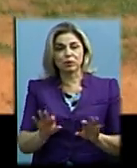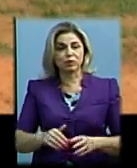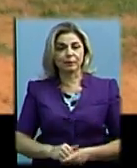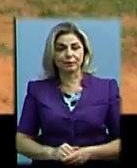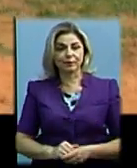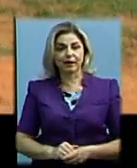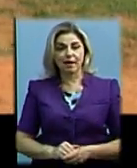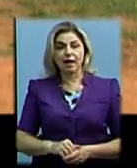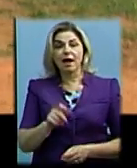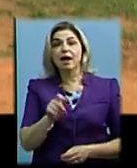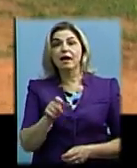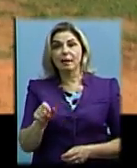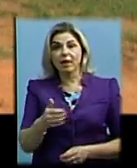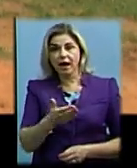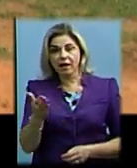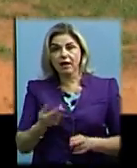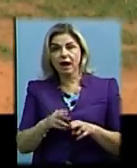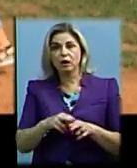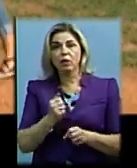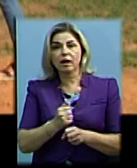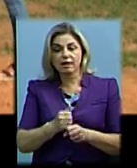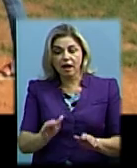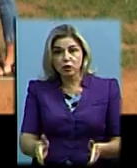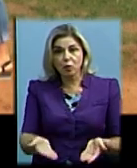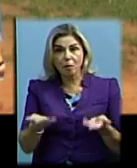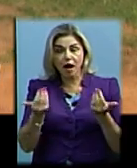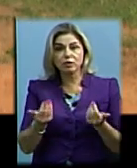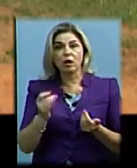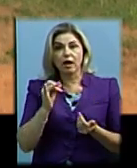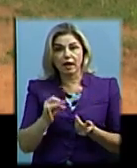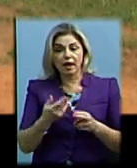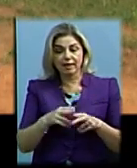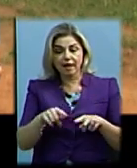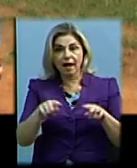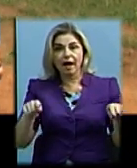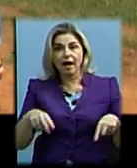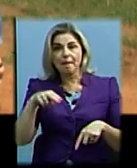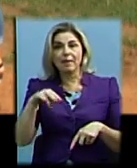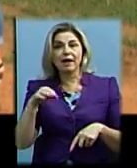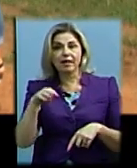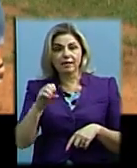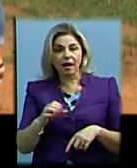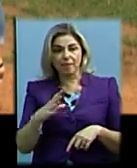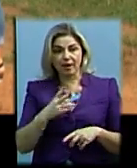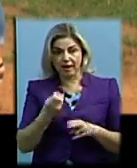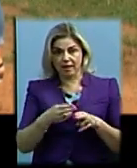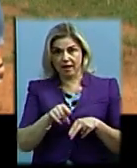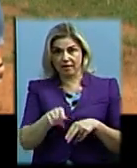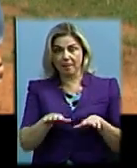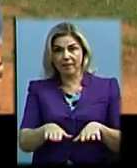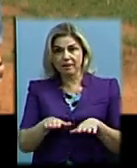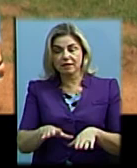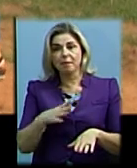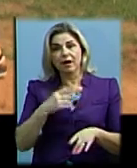хлопці, коли проводили екзумацію, плита лежала приблизно на цьому місці по діагоналі Коградки. Тобто було